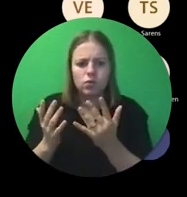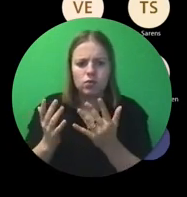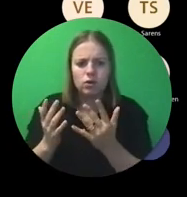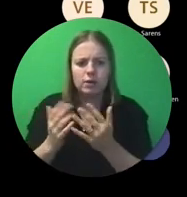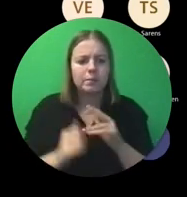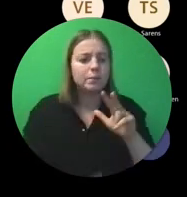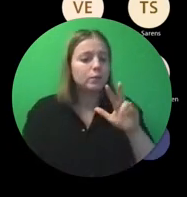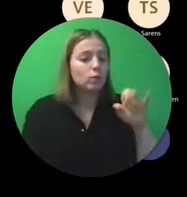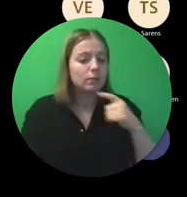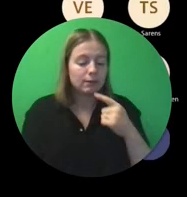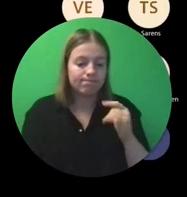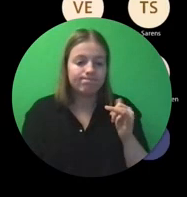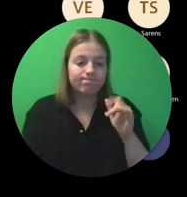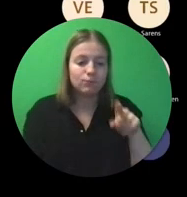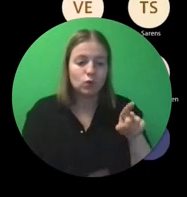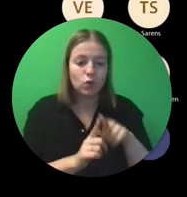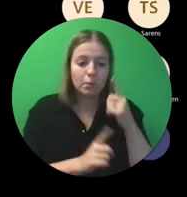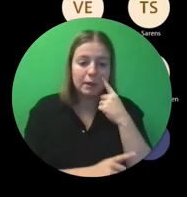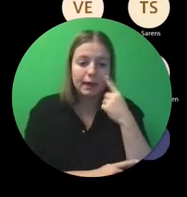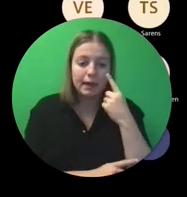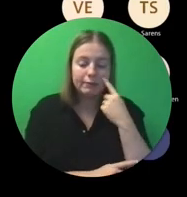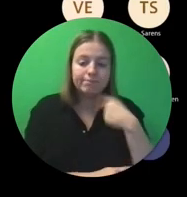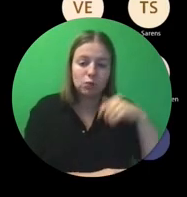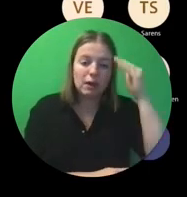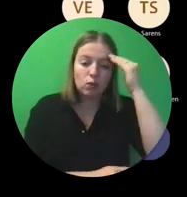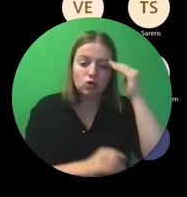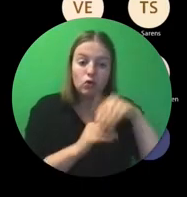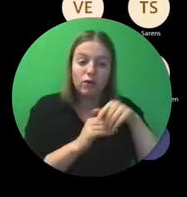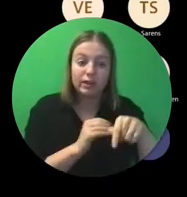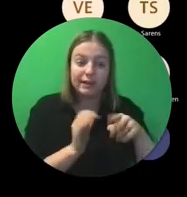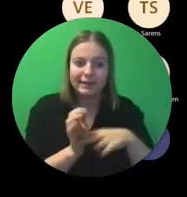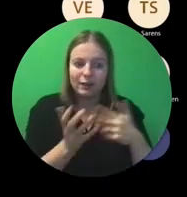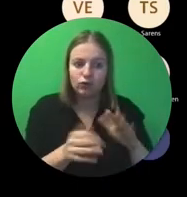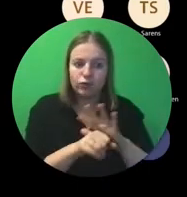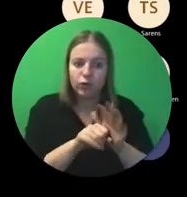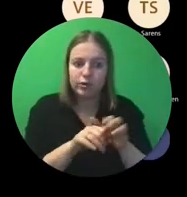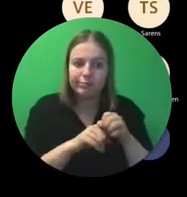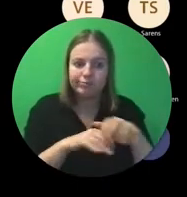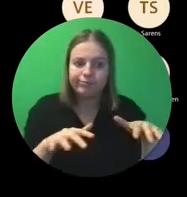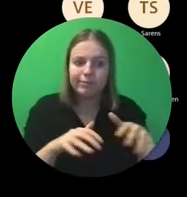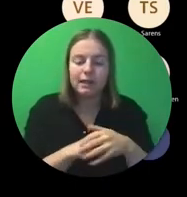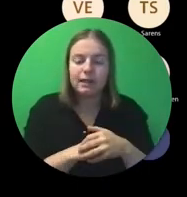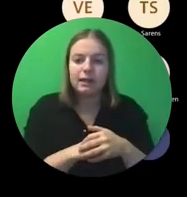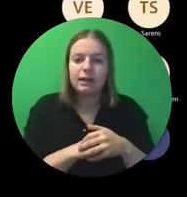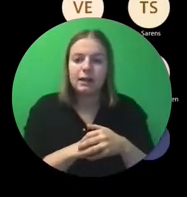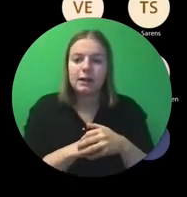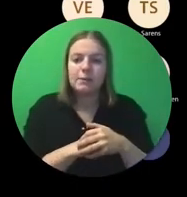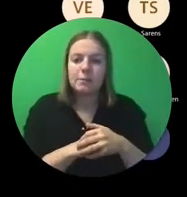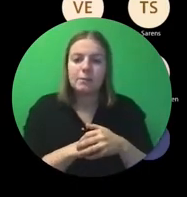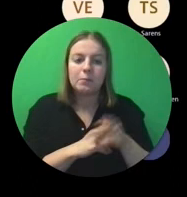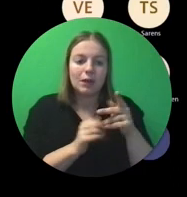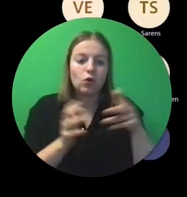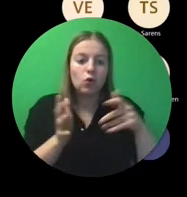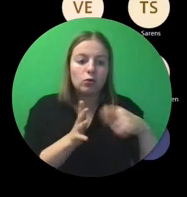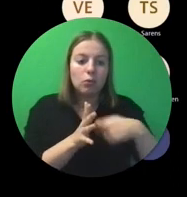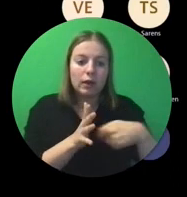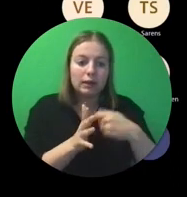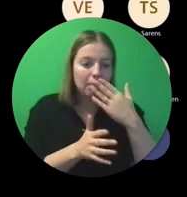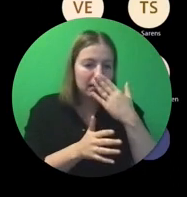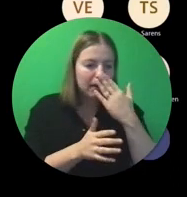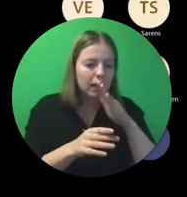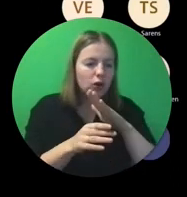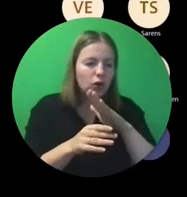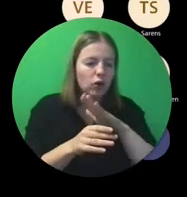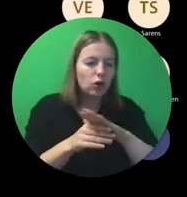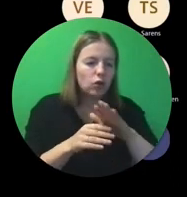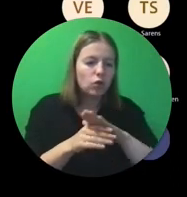Ja, dat zou ik ook eens moeten zien. Zijn we ons van bewust, zeker nu in deze tijden, in de grotere projecten is het blijkbaar voldoende